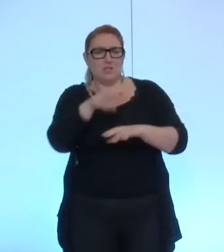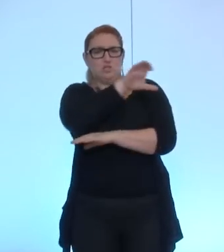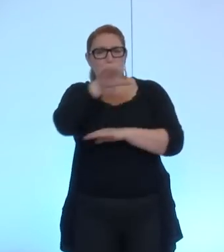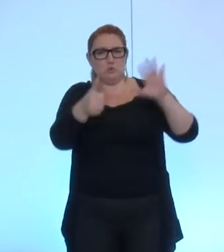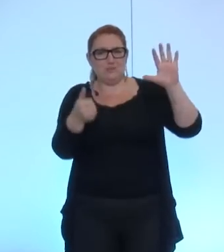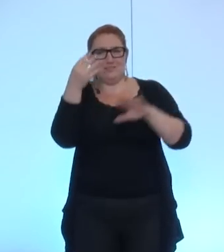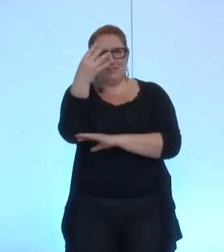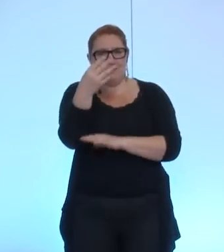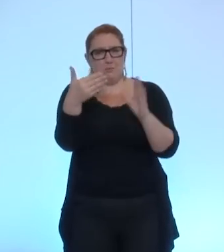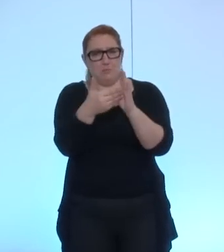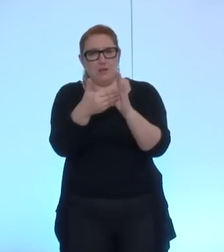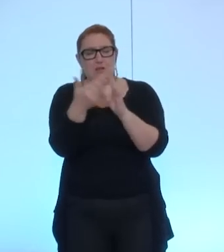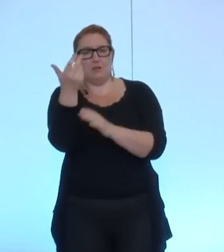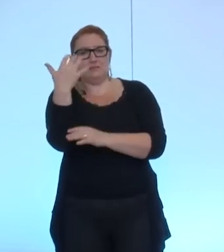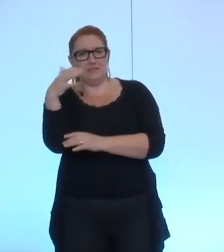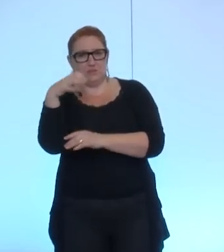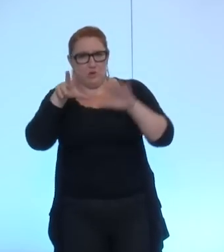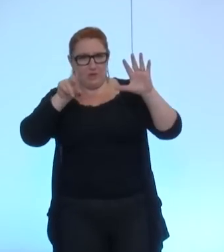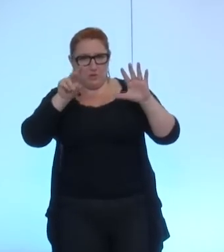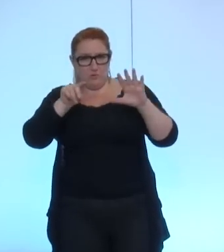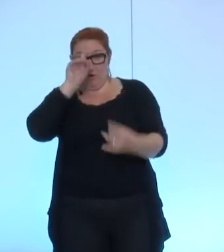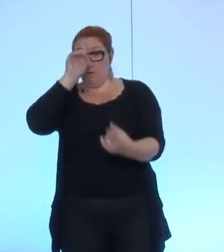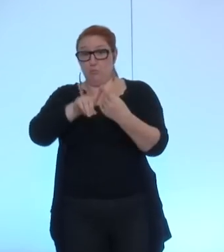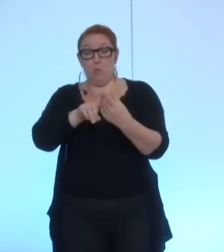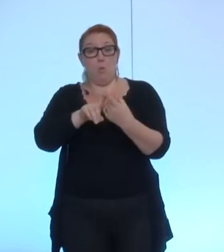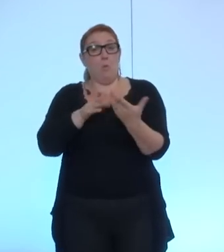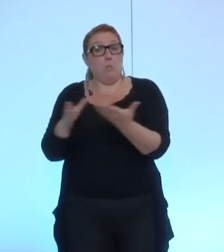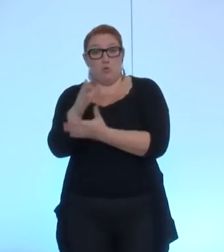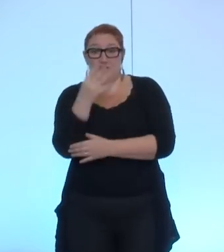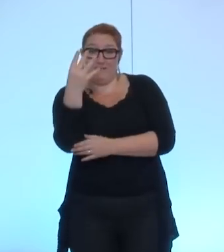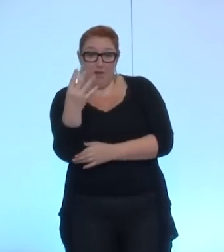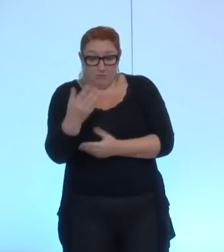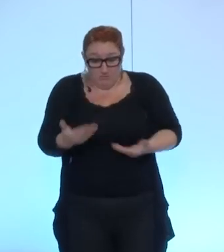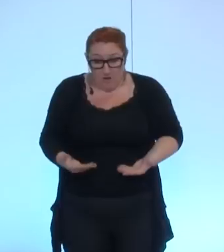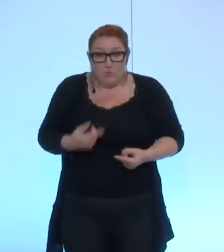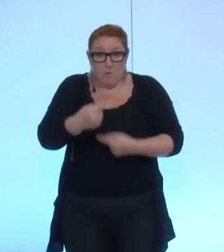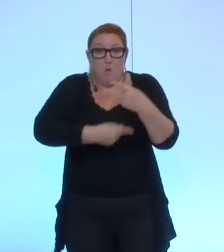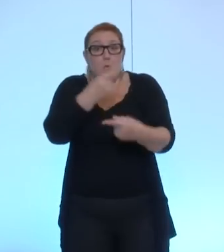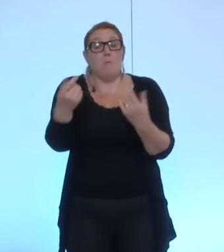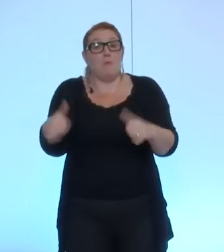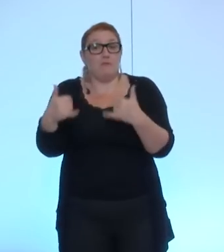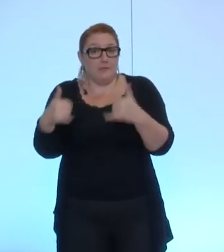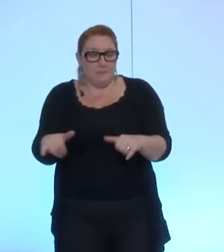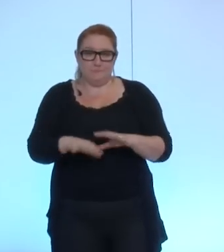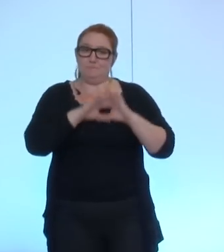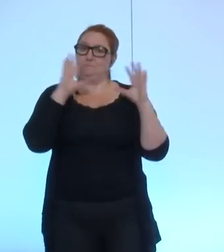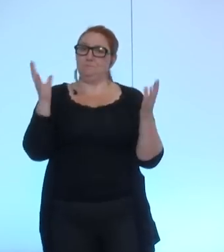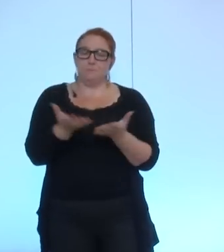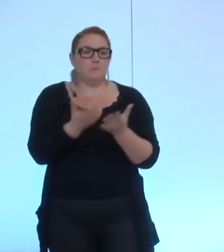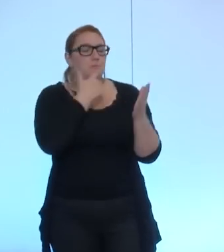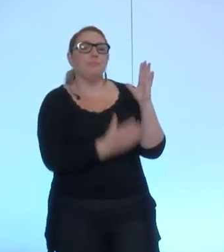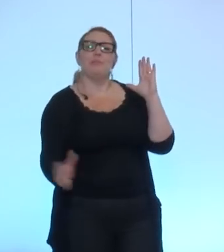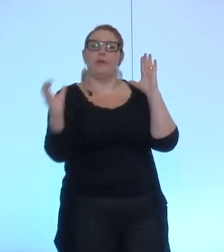164 580 pour quatre projets qui sont actuellement en cours. Alors, quel est l'objet de cette délibération